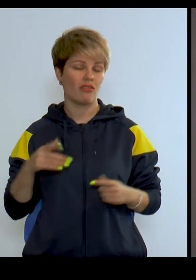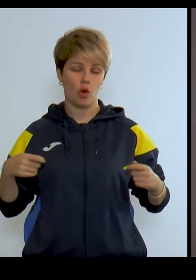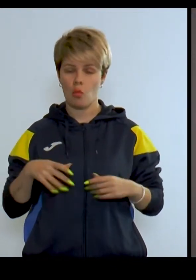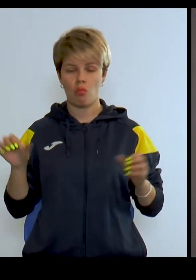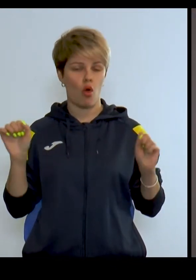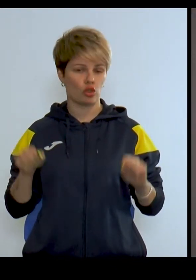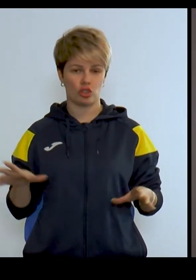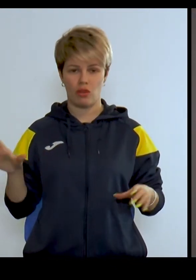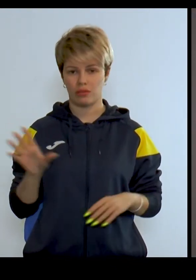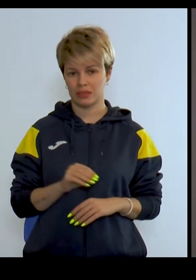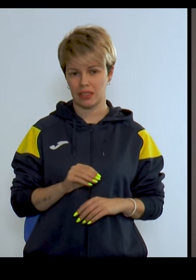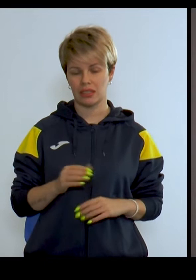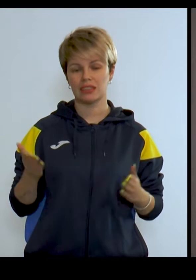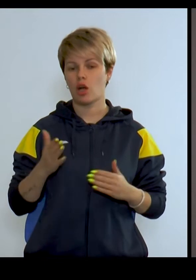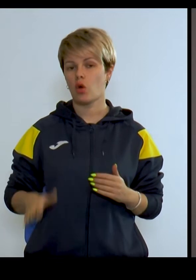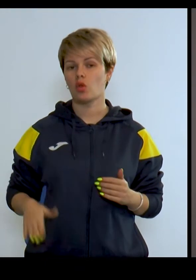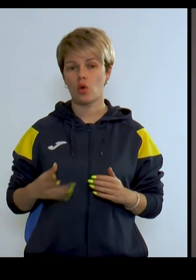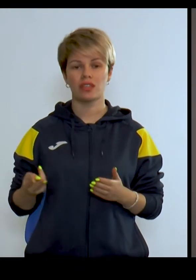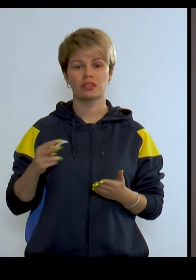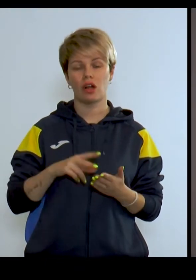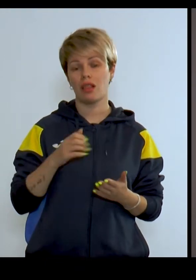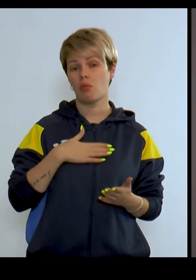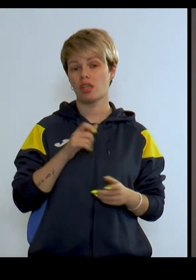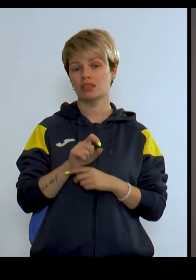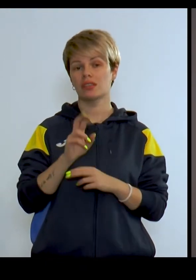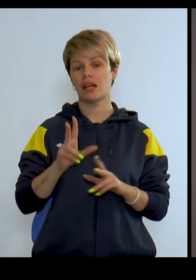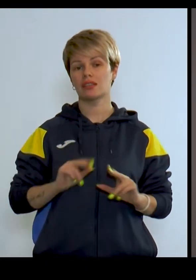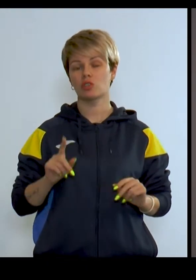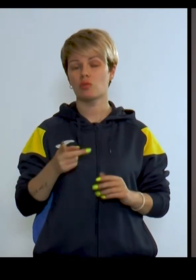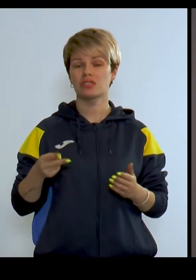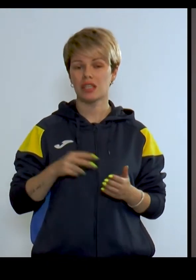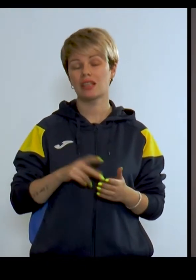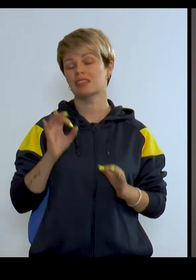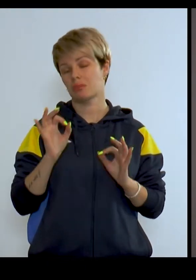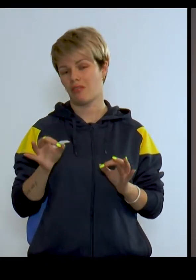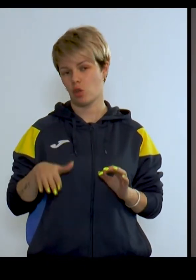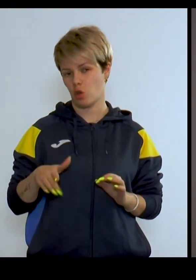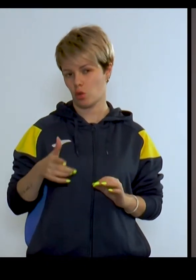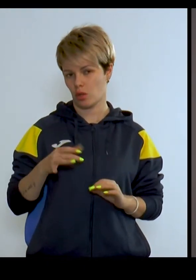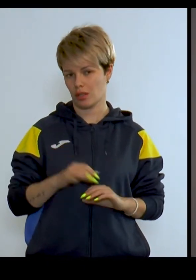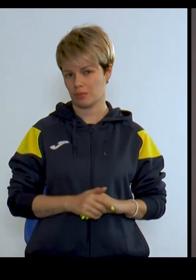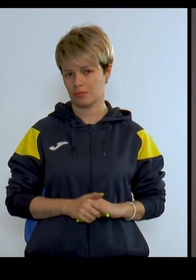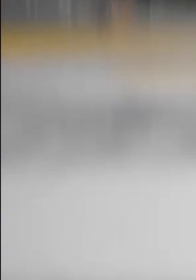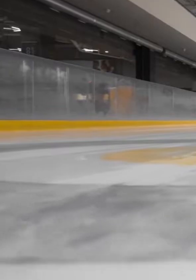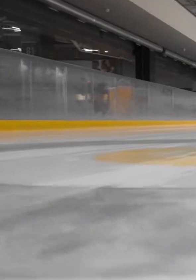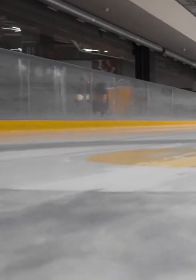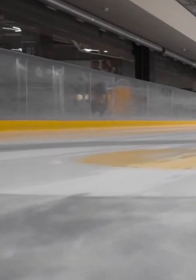можливо все, з якої ноги стануть. Але моя завдання як тренера – щоб вони стали з правильної ноги.